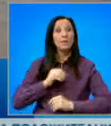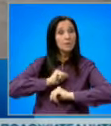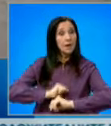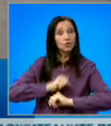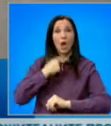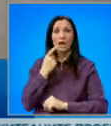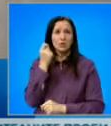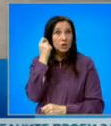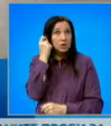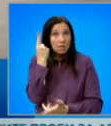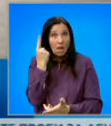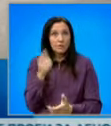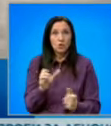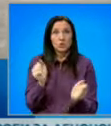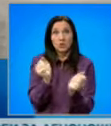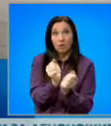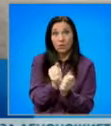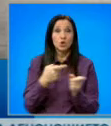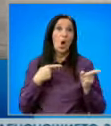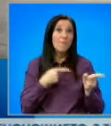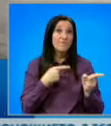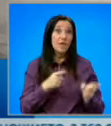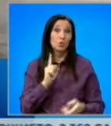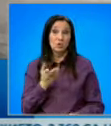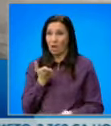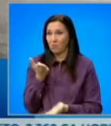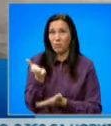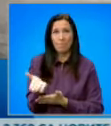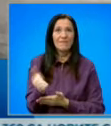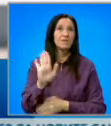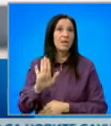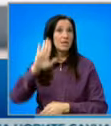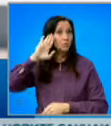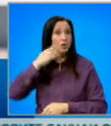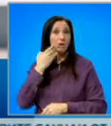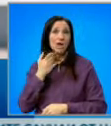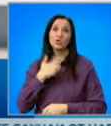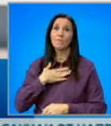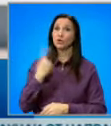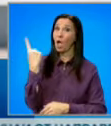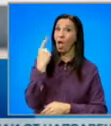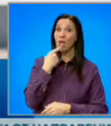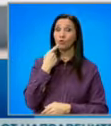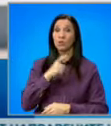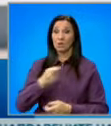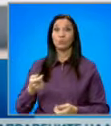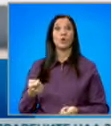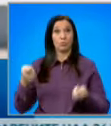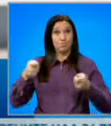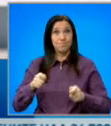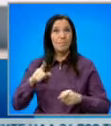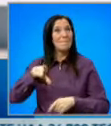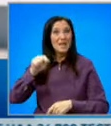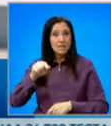изключително изненадана от задържаните и обвиненията, които са отправени на нейния служител. Разказа ни, че той има още една година до пенсия, че повече от 10 години